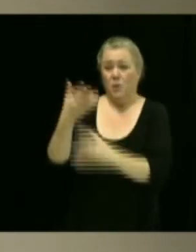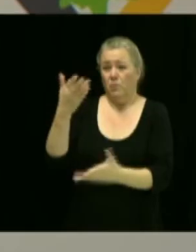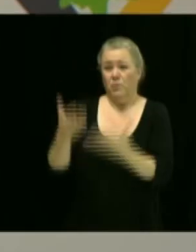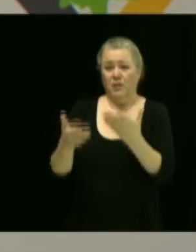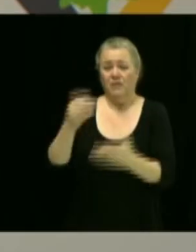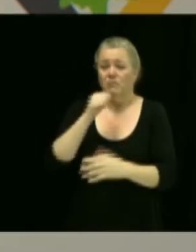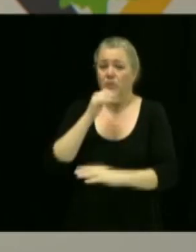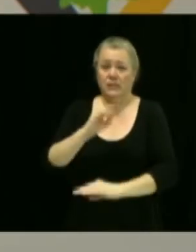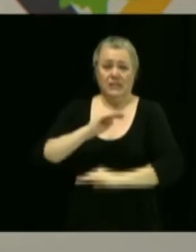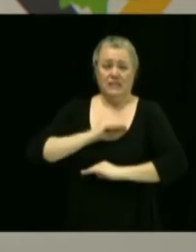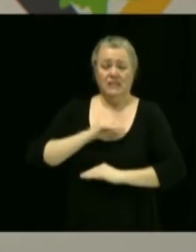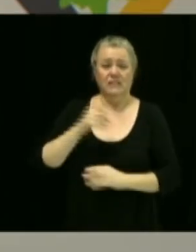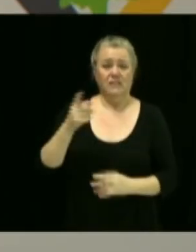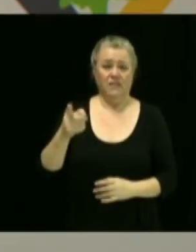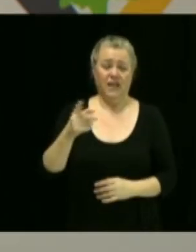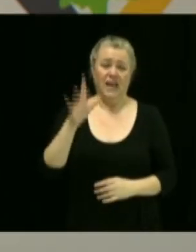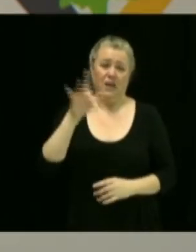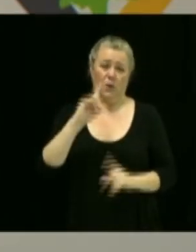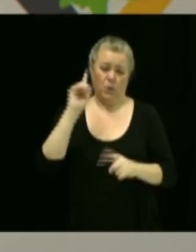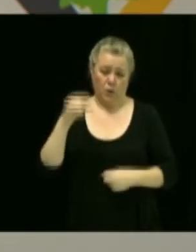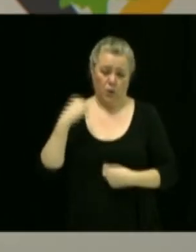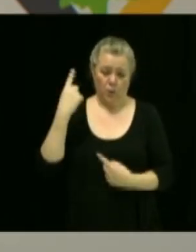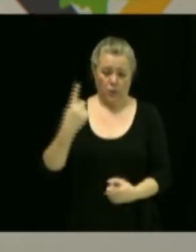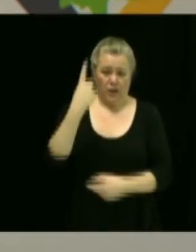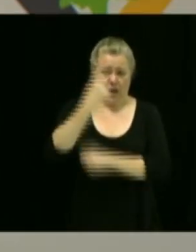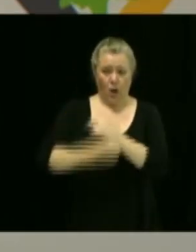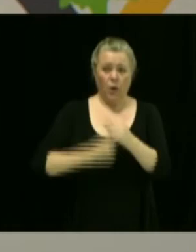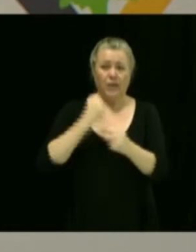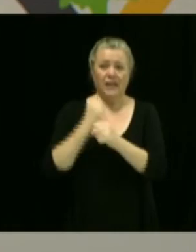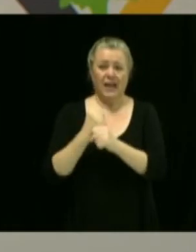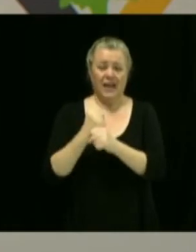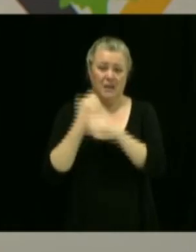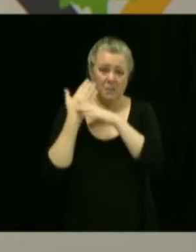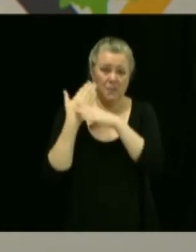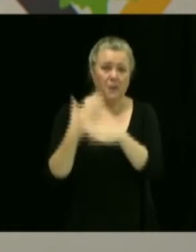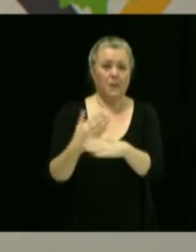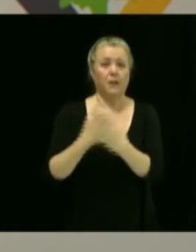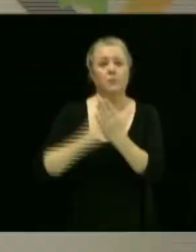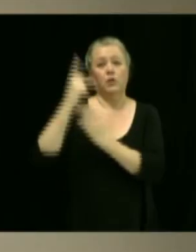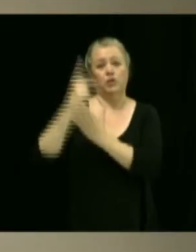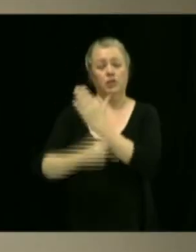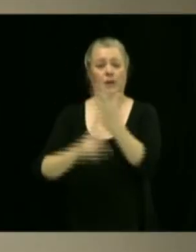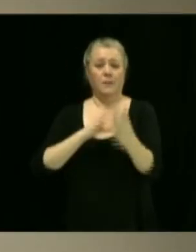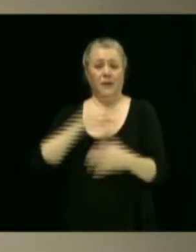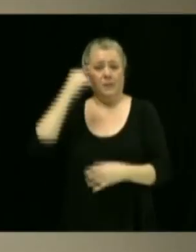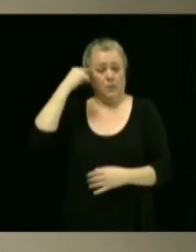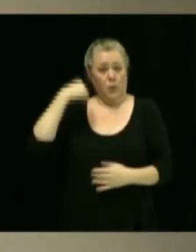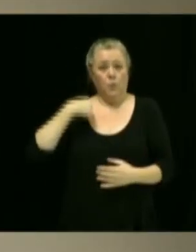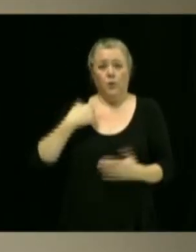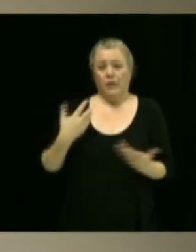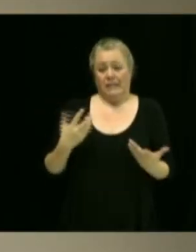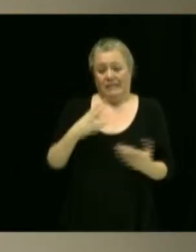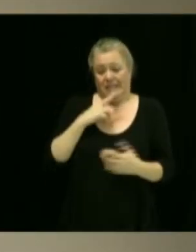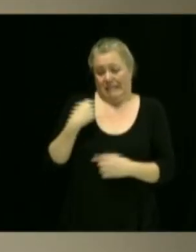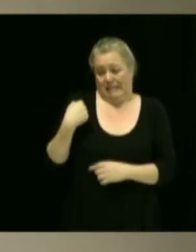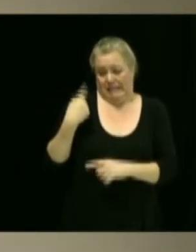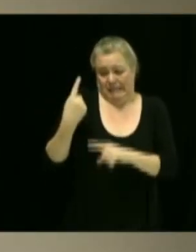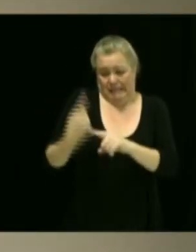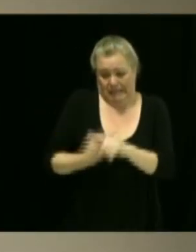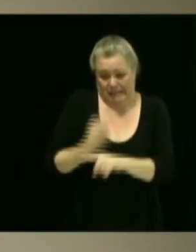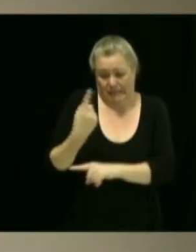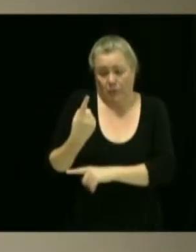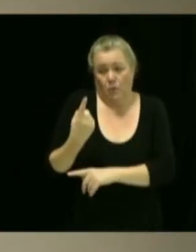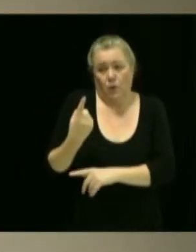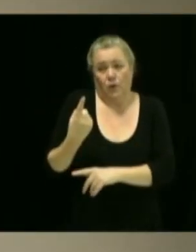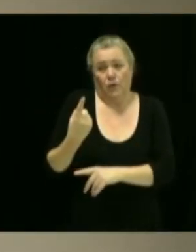satisfaisante si ça fait déjà plus d'un an que vous travaillez votre projet. Mais en ce qui me concerne, ça ne même pas un mois que je suis affermenté avec